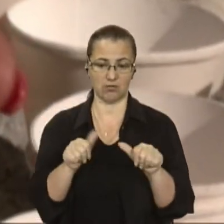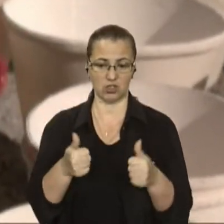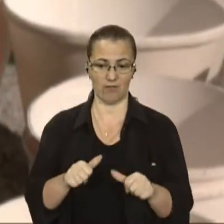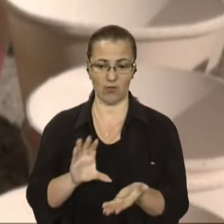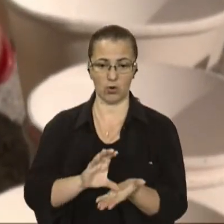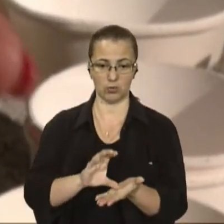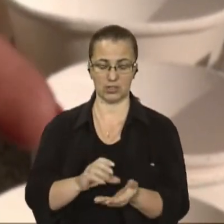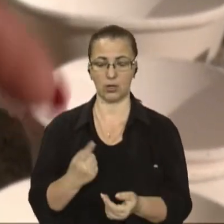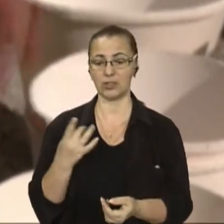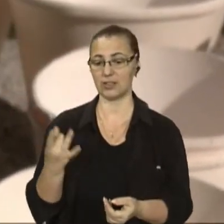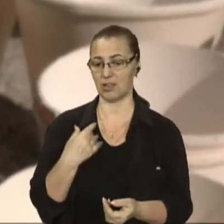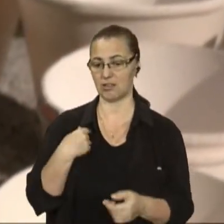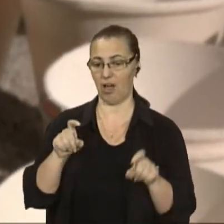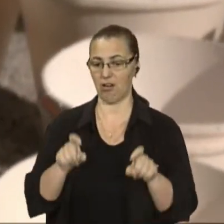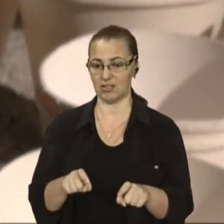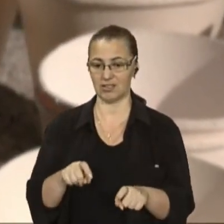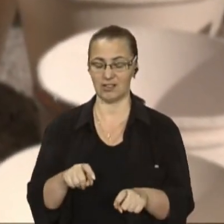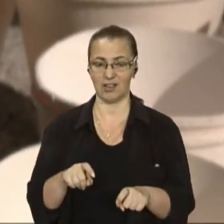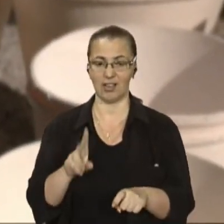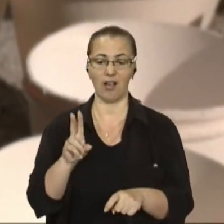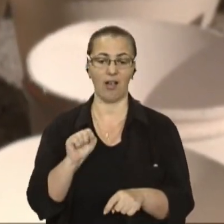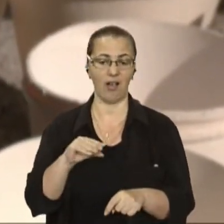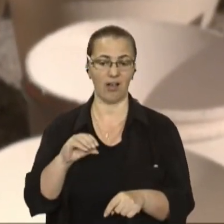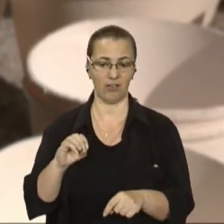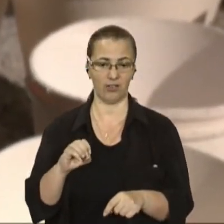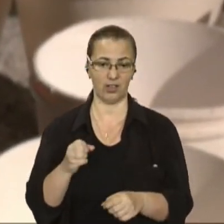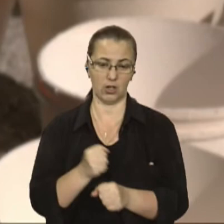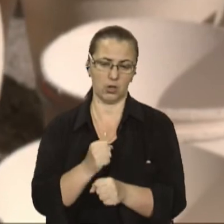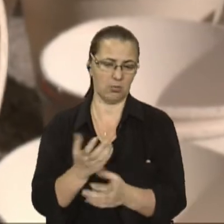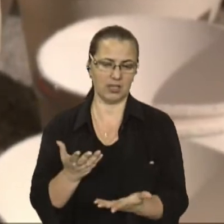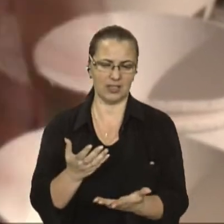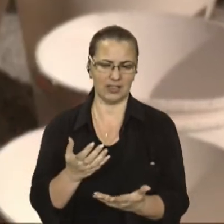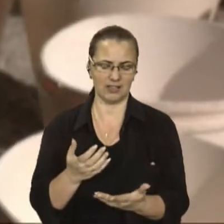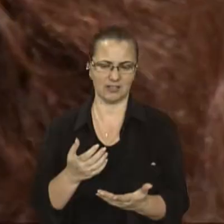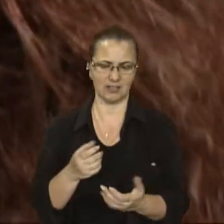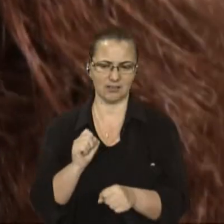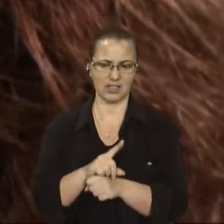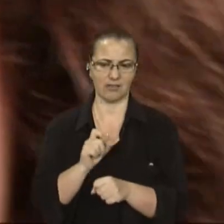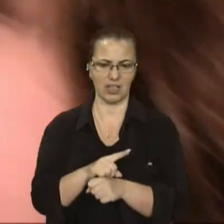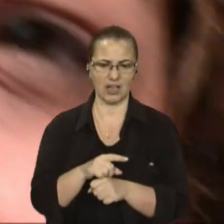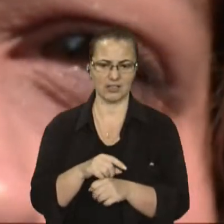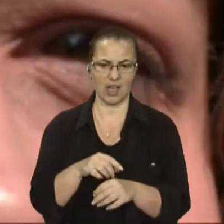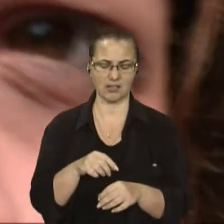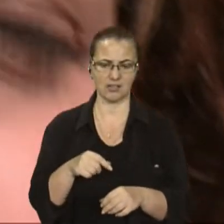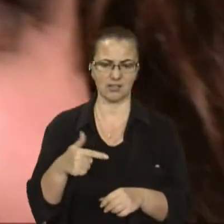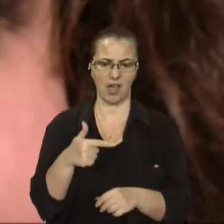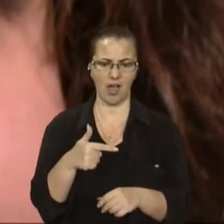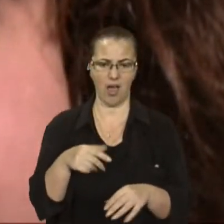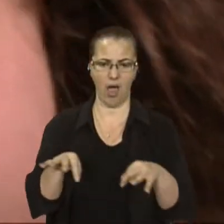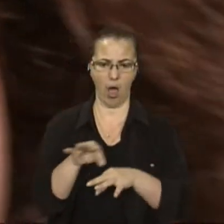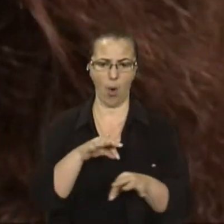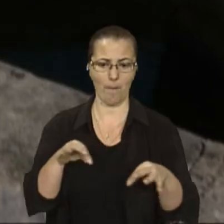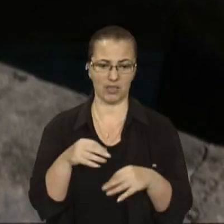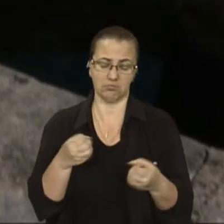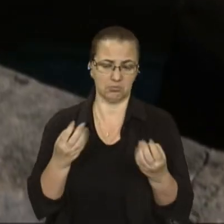стаканчика. Одного разу сиділа в кафе і робила якісь задачі з геометрії. І от якось так виявилося, ми просто